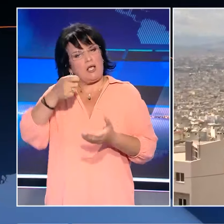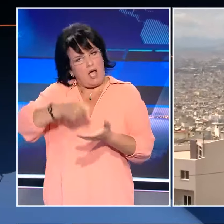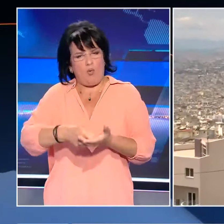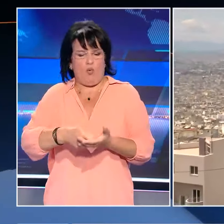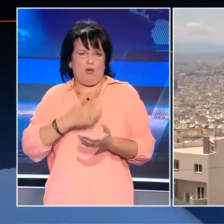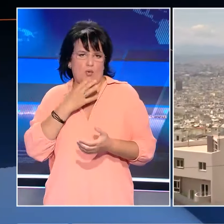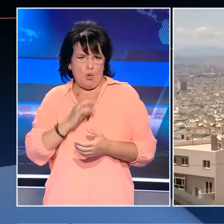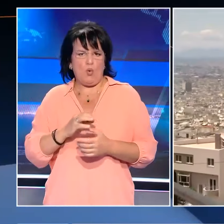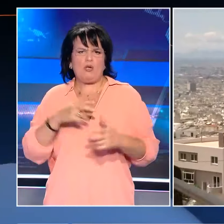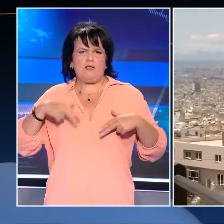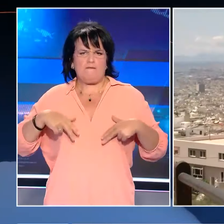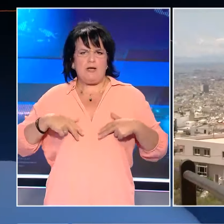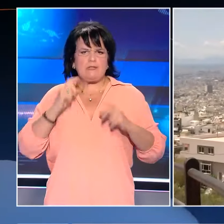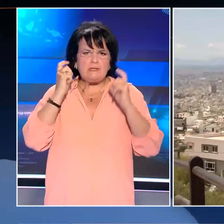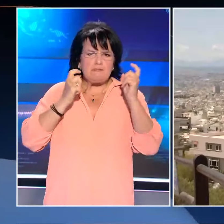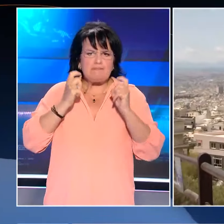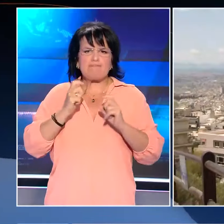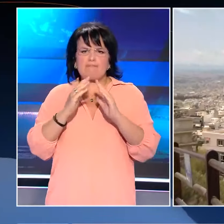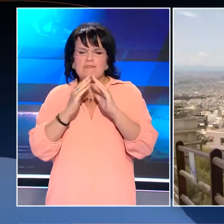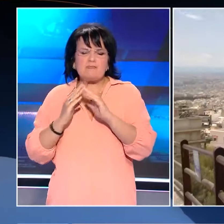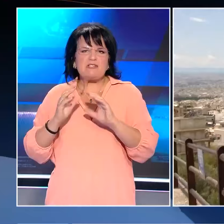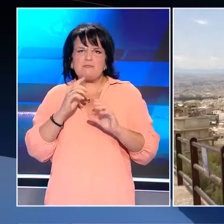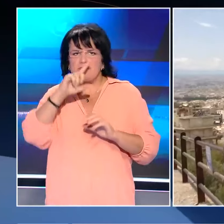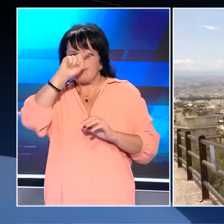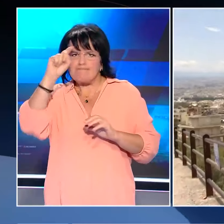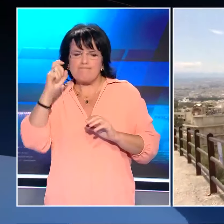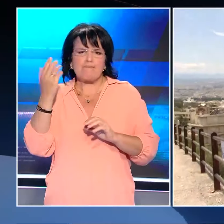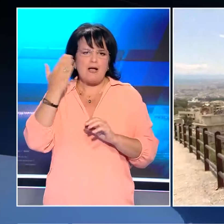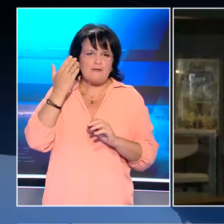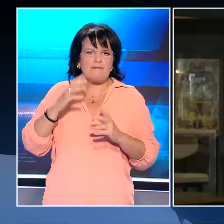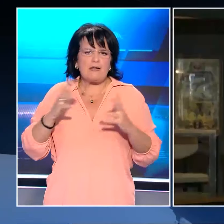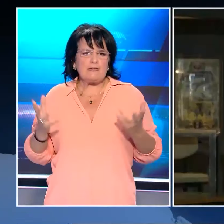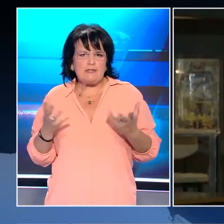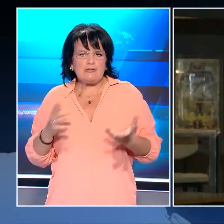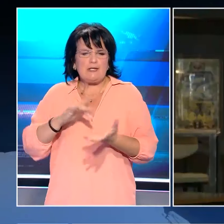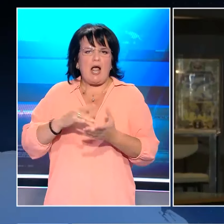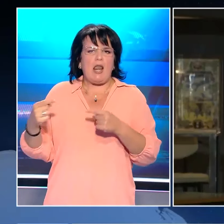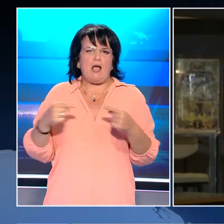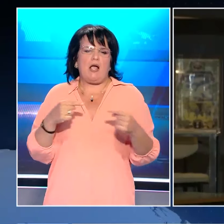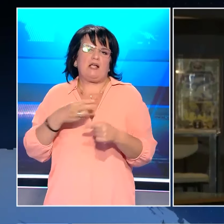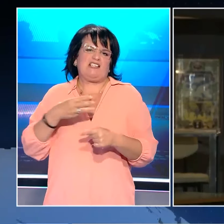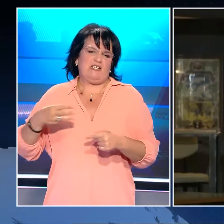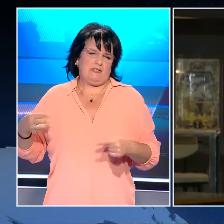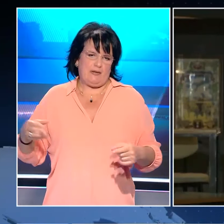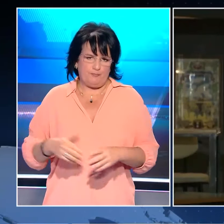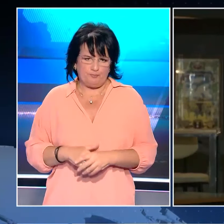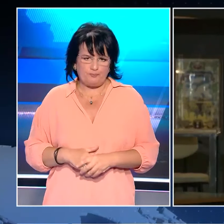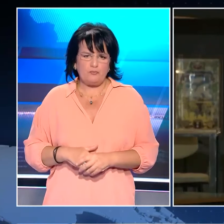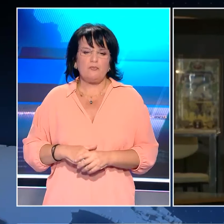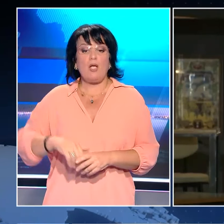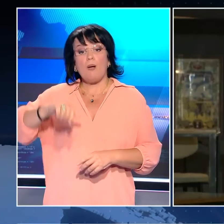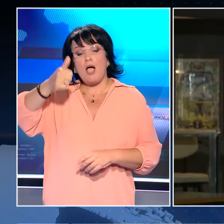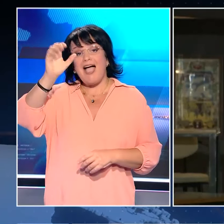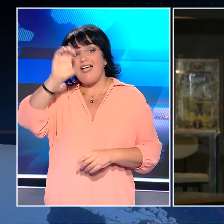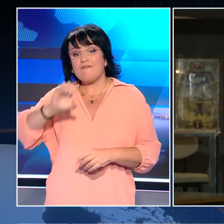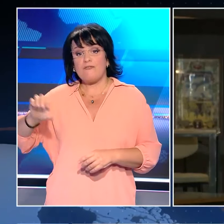αντιμετώπιση της θεγαστικής κρίσης ζήτημα το οποίο παραμένει στο επίκεντρο της πολιτικής αντιπαράθεσης. Είμαστε πρώτοι σε όλη την Ευρώπη